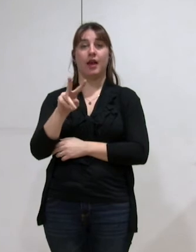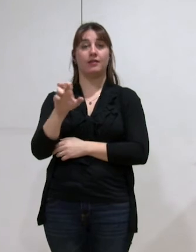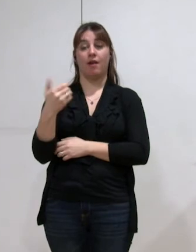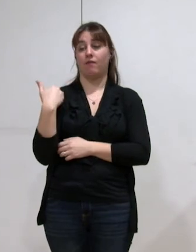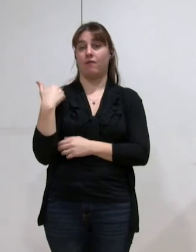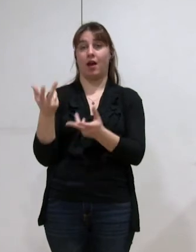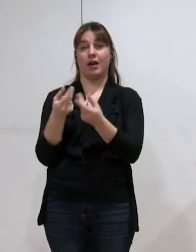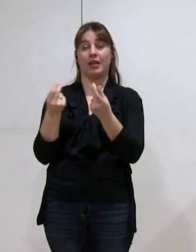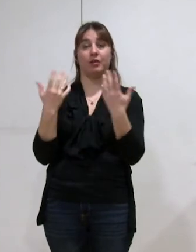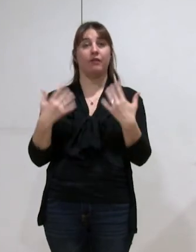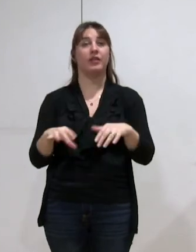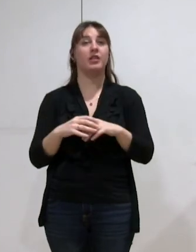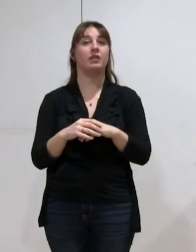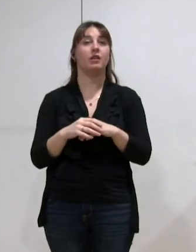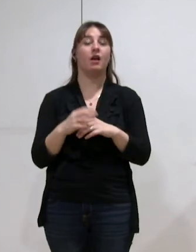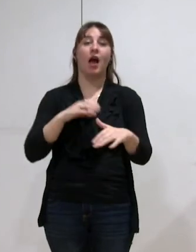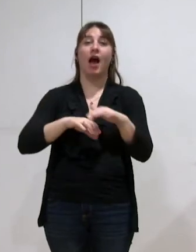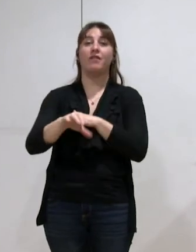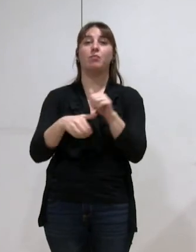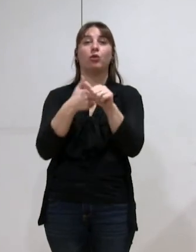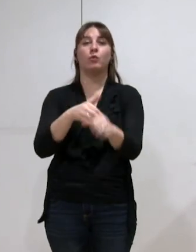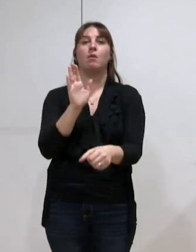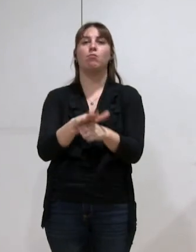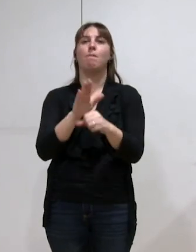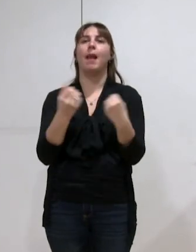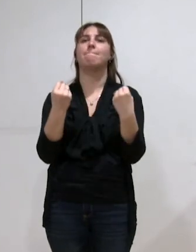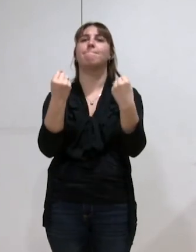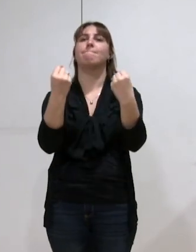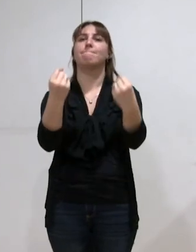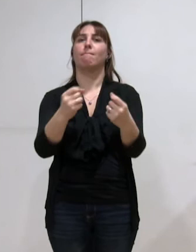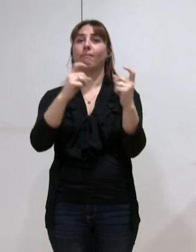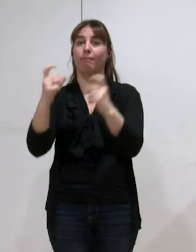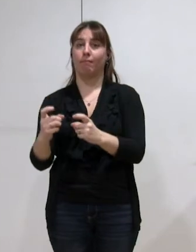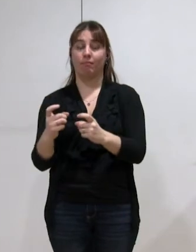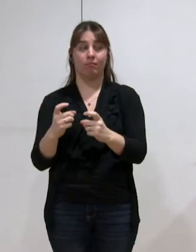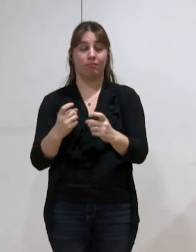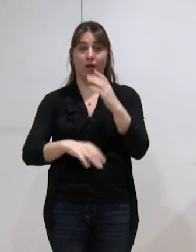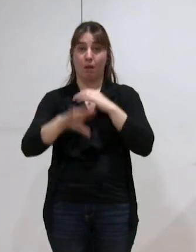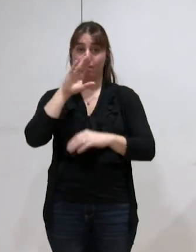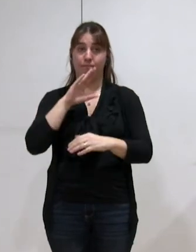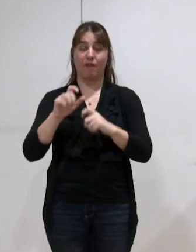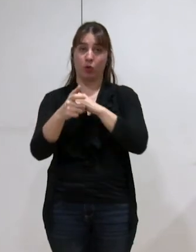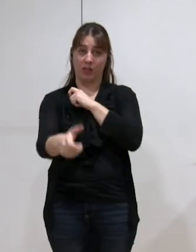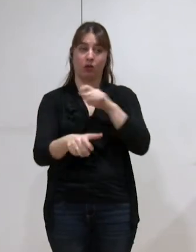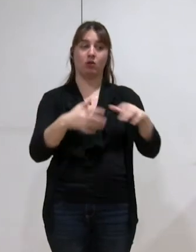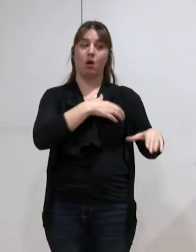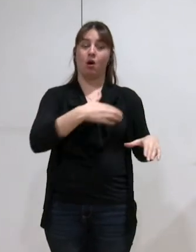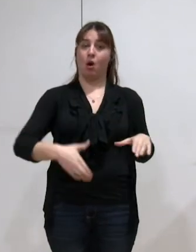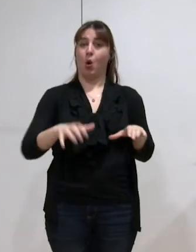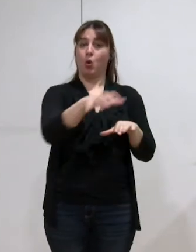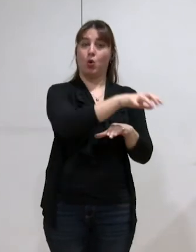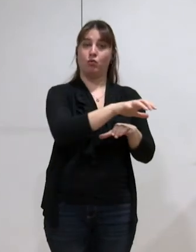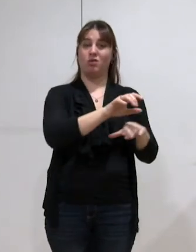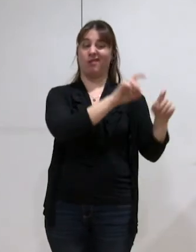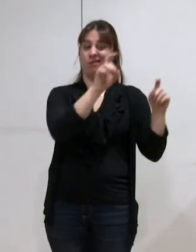des investissements liés au ramassage des ordures ménagères. Et ça avait eu une double conséquence. Certaines communes avaient minoré l'investissement